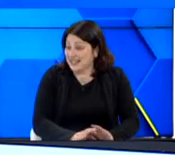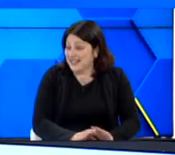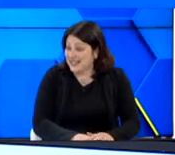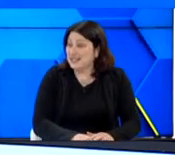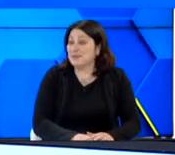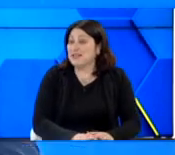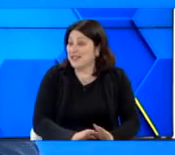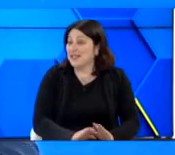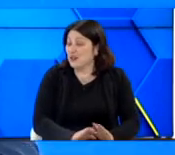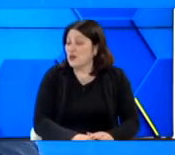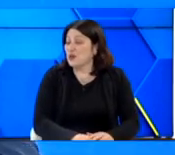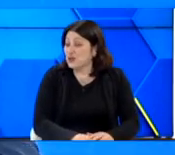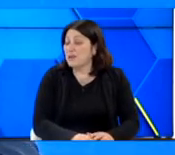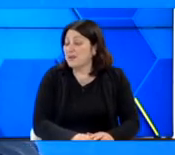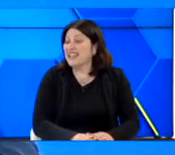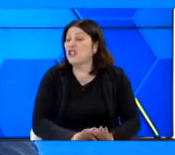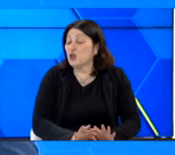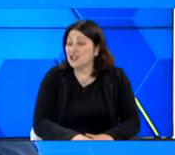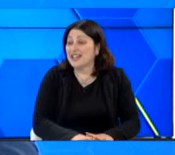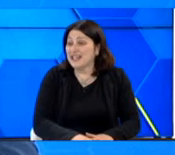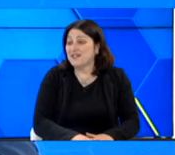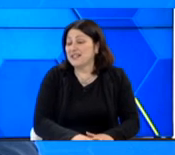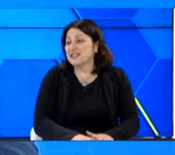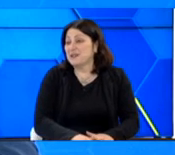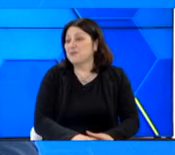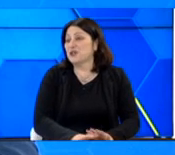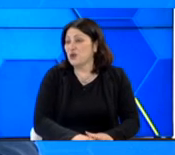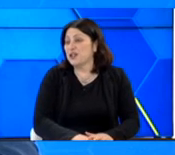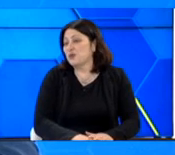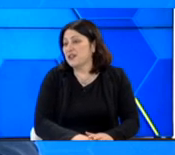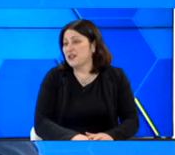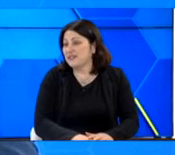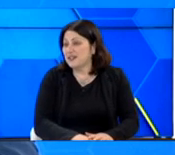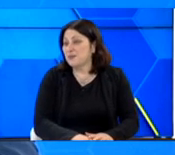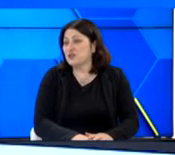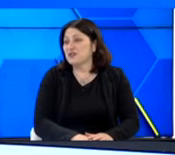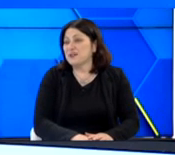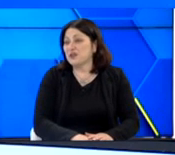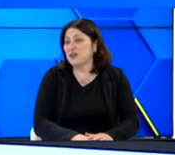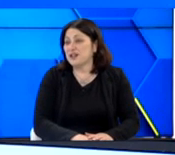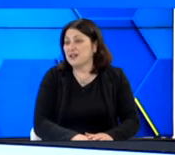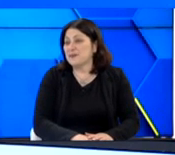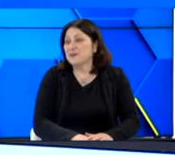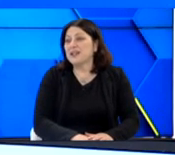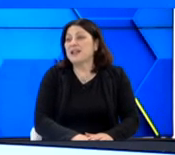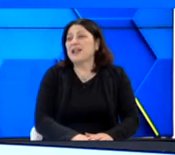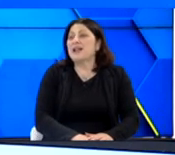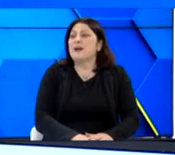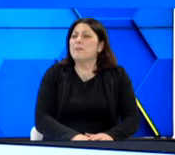Όταν κατακτήσαμε το χρυσό, πραγματικά τότε κατάλαβα τι σημαίνει η ψυχολογία του αθλητή και πόσο σημαντικό είναι.